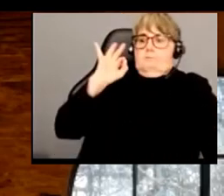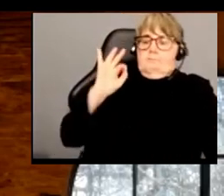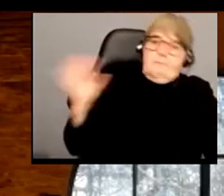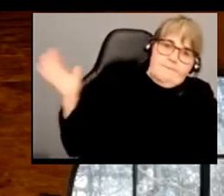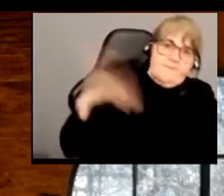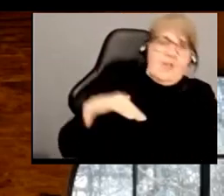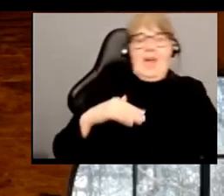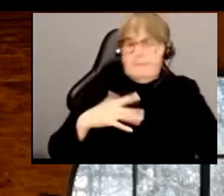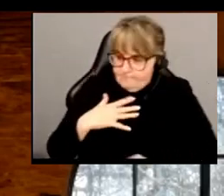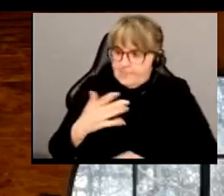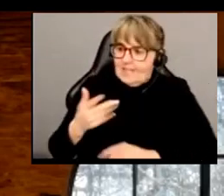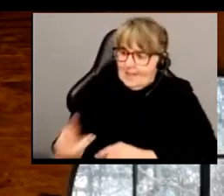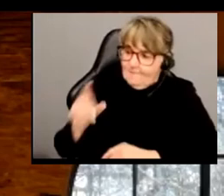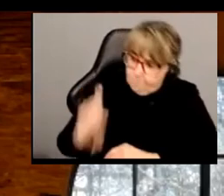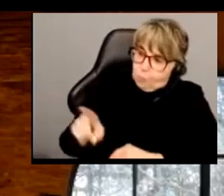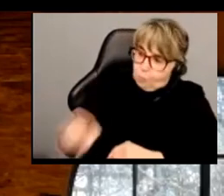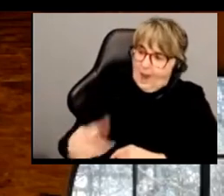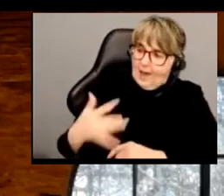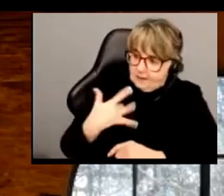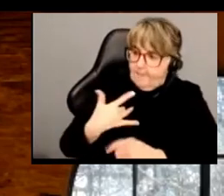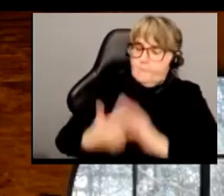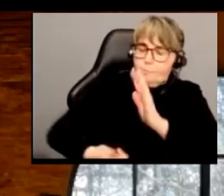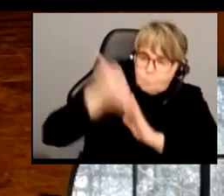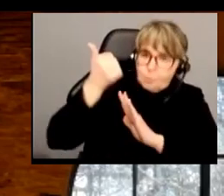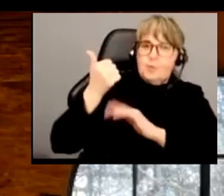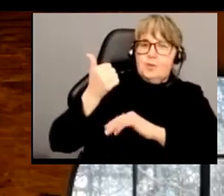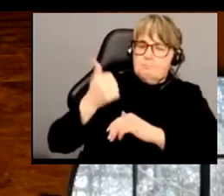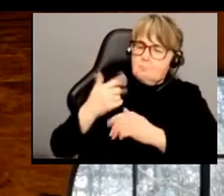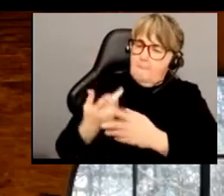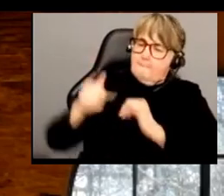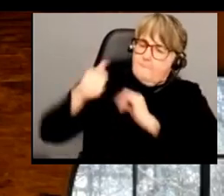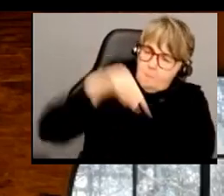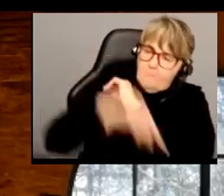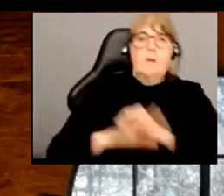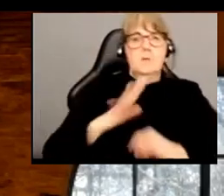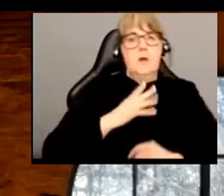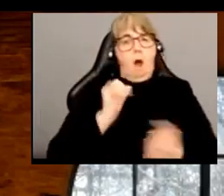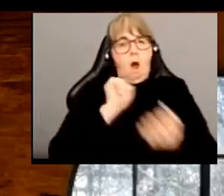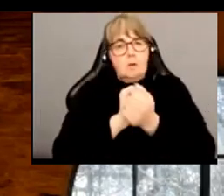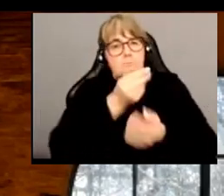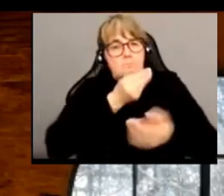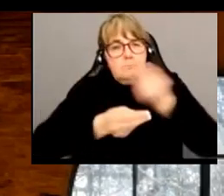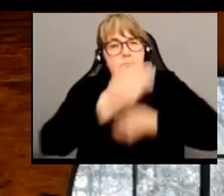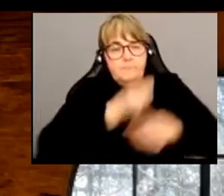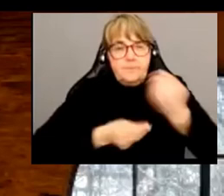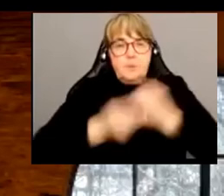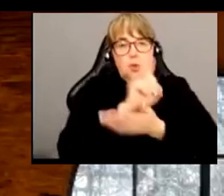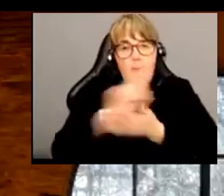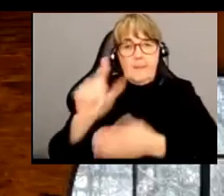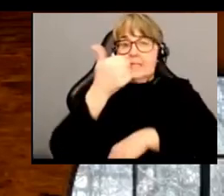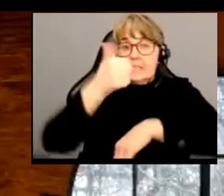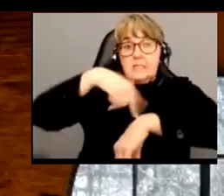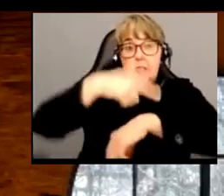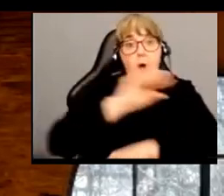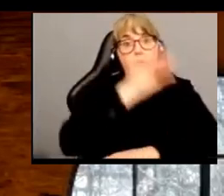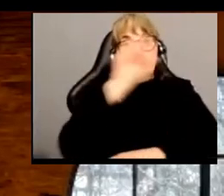à l'amener à un autre niveau. Il a investi au moins 10 heures de séances sur Zoom pendant toute une semaine, donc 10 heures